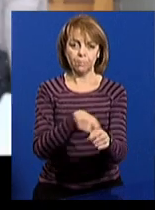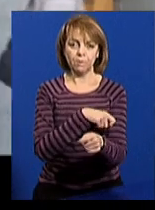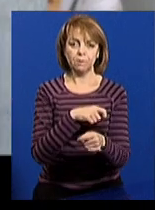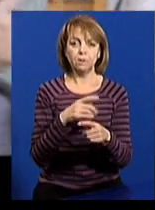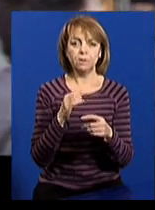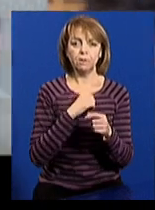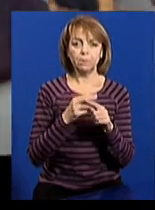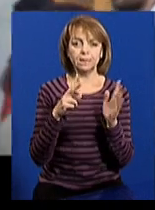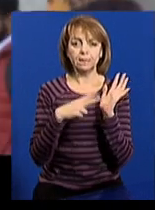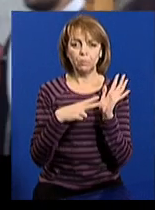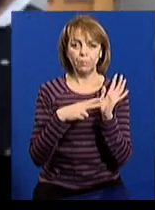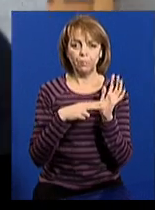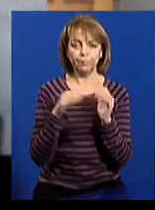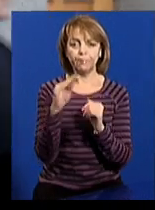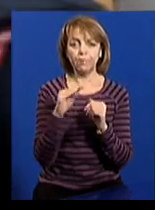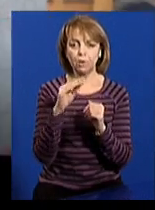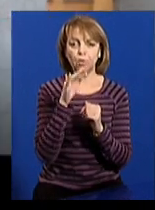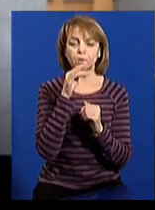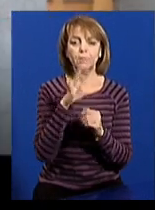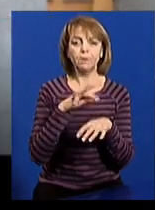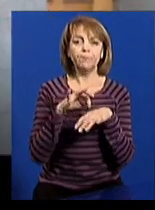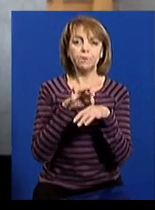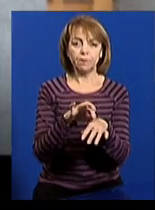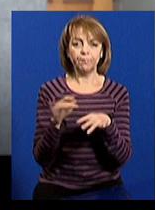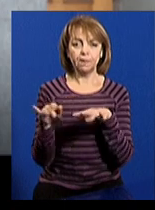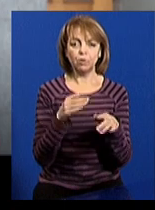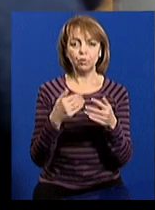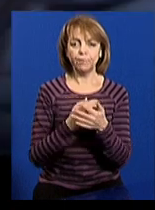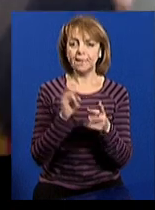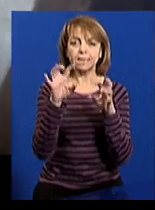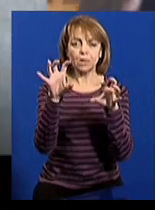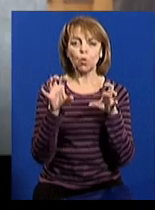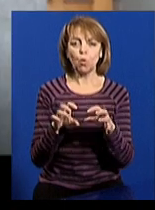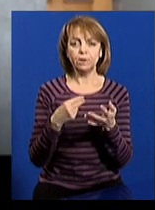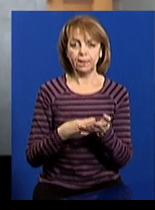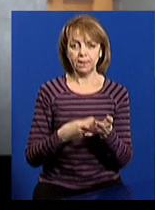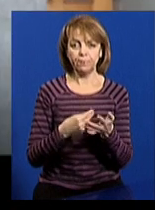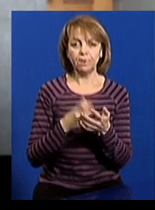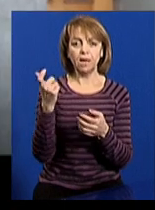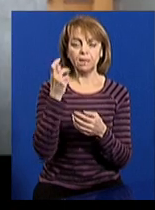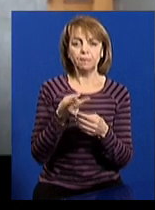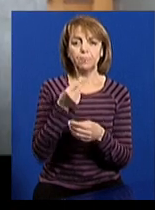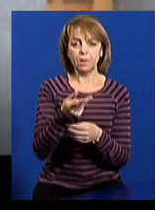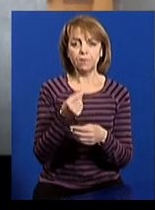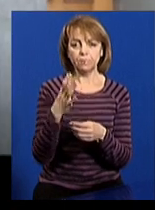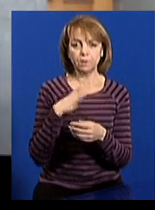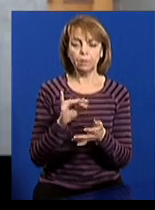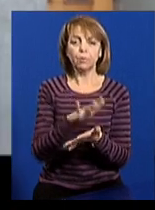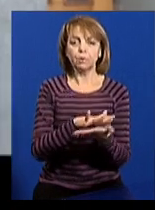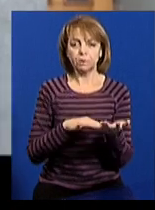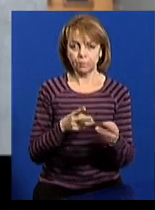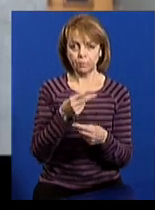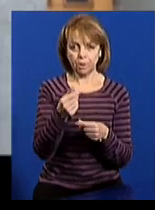а саме 7 лютого, коли були введені в дію оці незаконні тарифи, харків'яни сплачували і продовжують